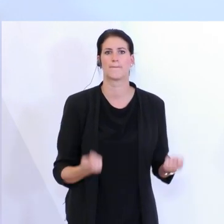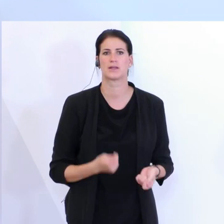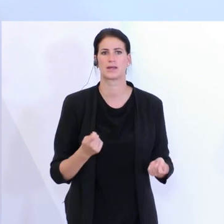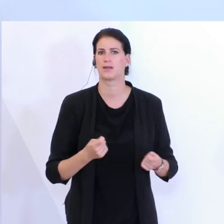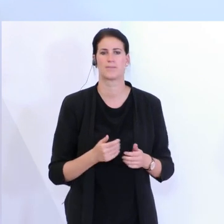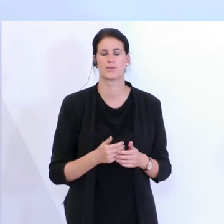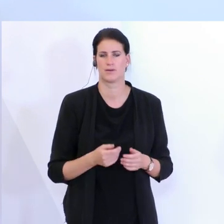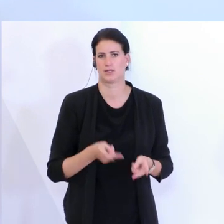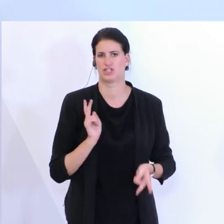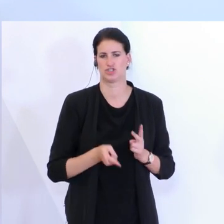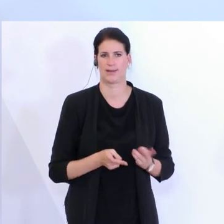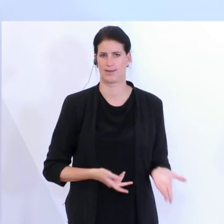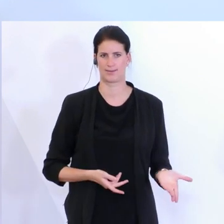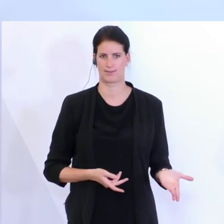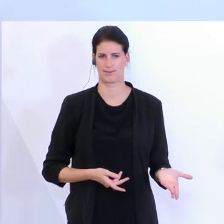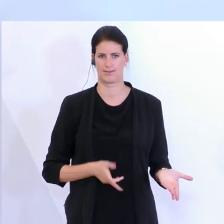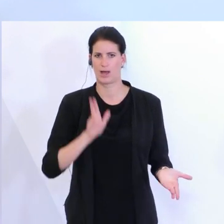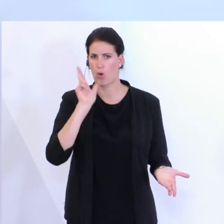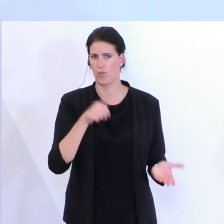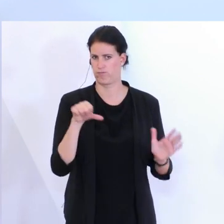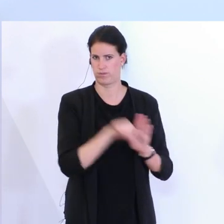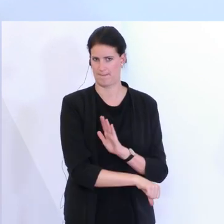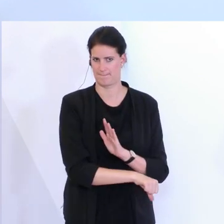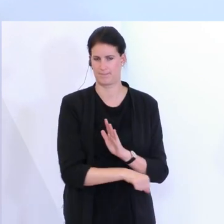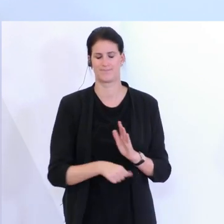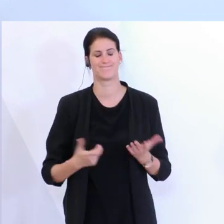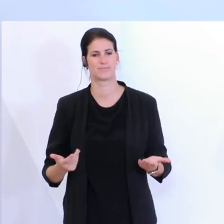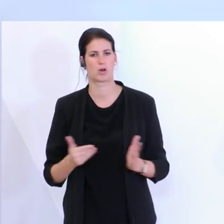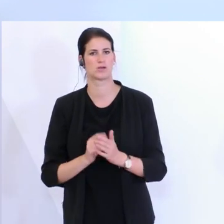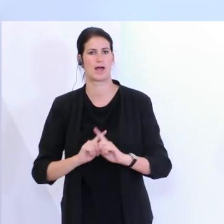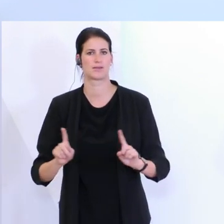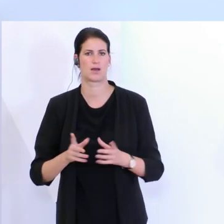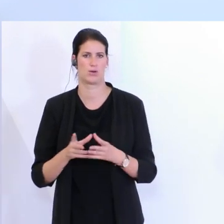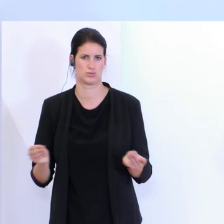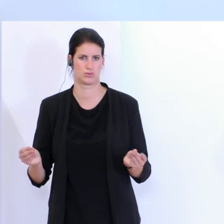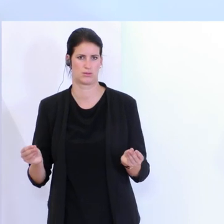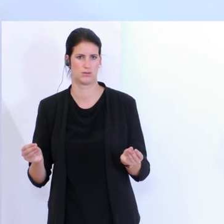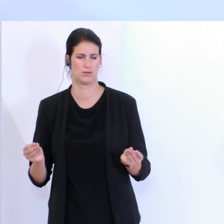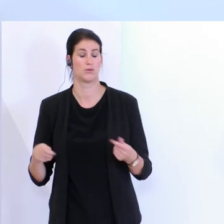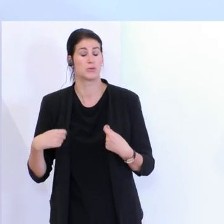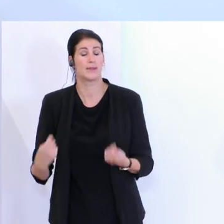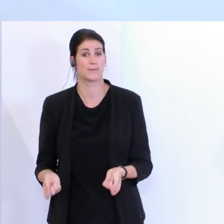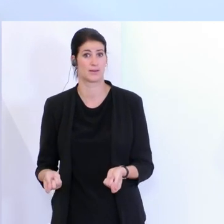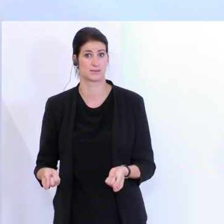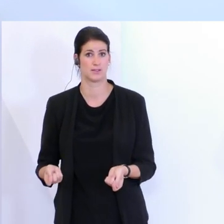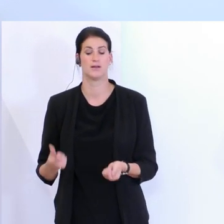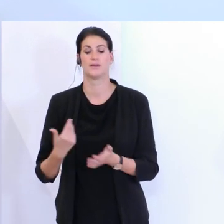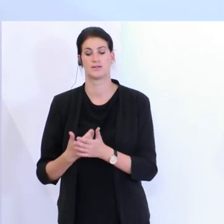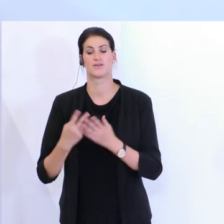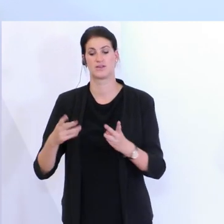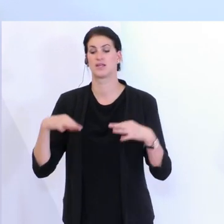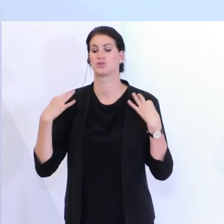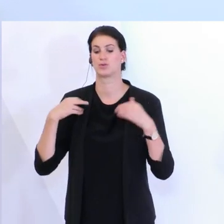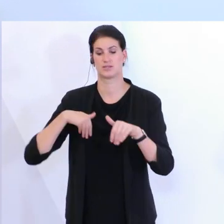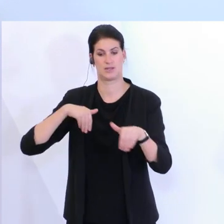ist. Das ist etwas, das wir nicht wollen. Es muss hier Lösungen geben und die gibt es auch und da können wir nur immer wieder eben an das Gesundheitsministerium